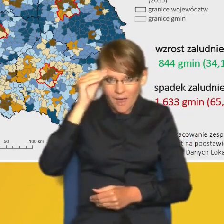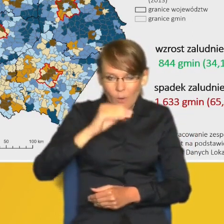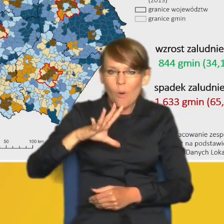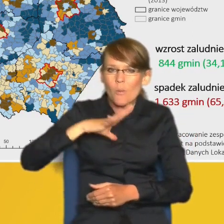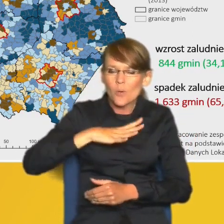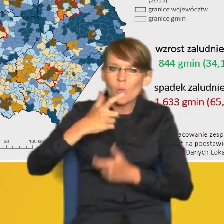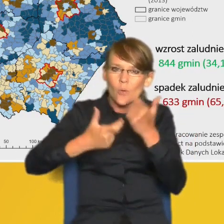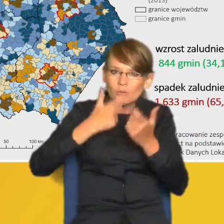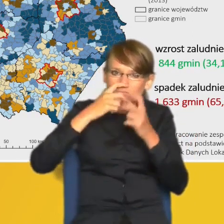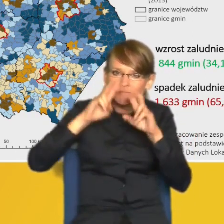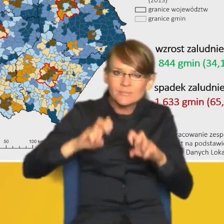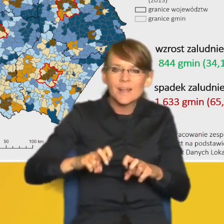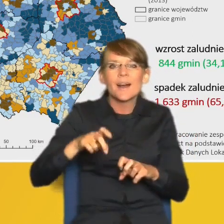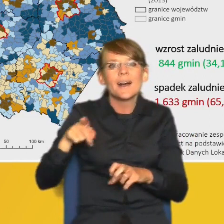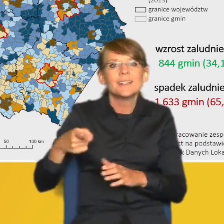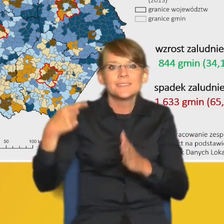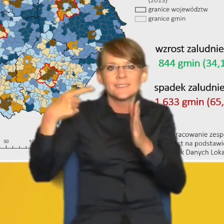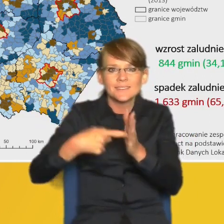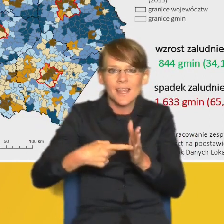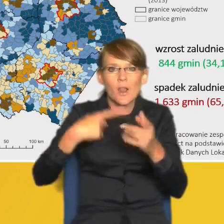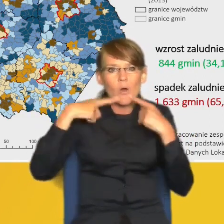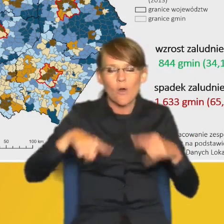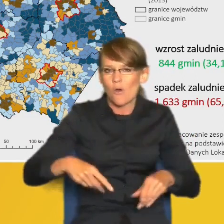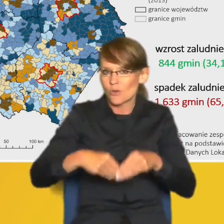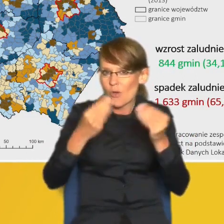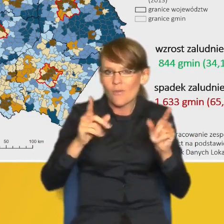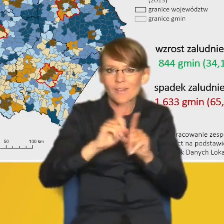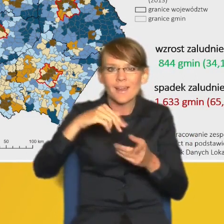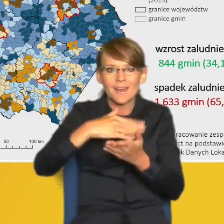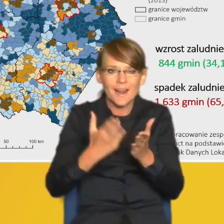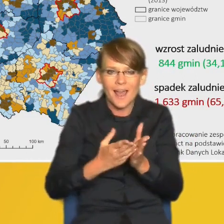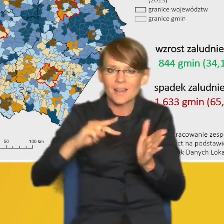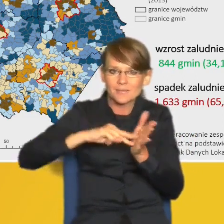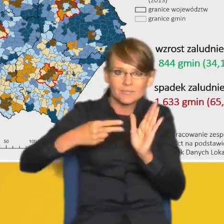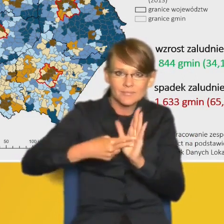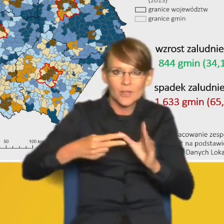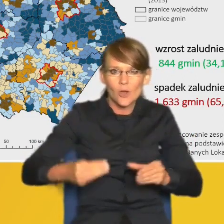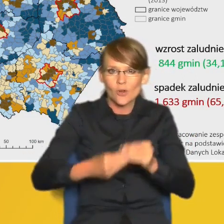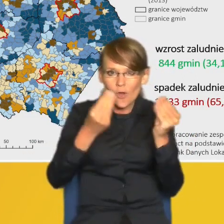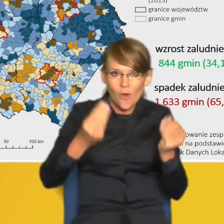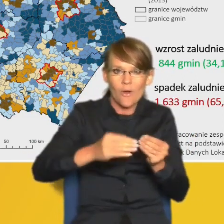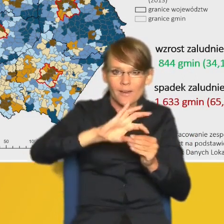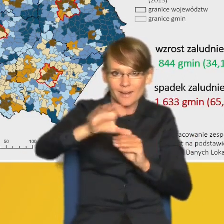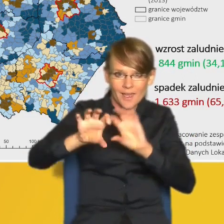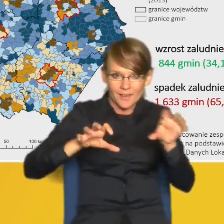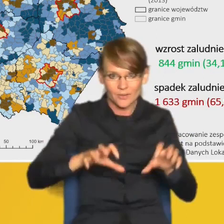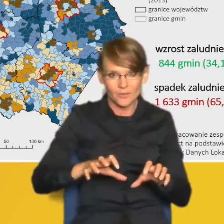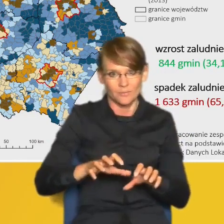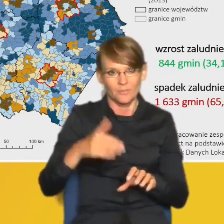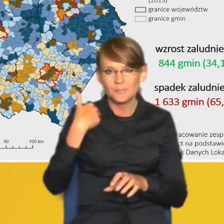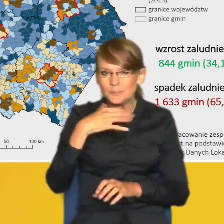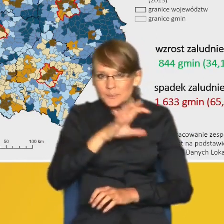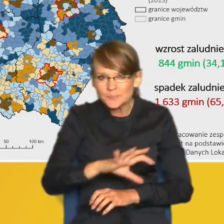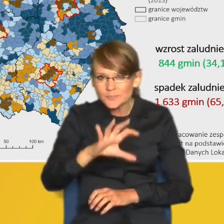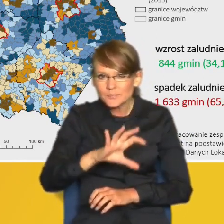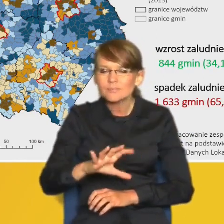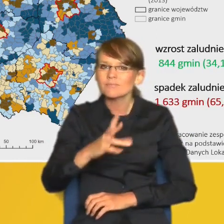celów strategii na rzecz odpowiedzialnego rozwoju i krajowej strategii rozwoju regionalnego. A więc rysuje nam